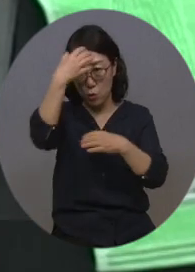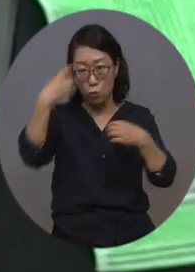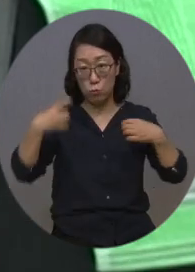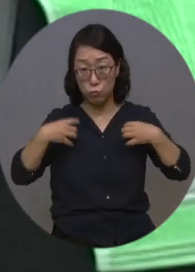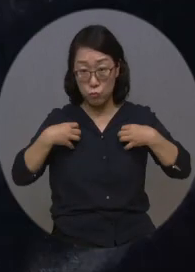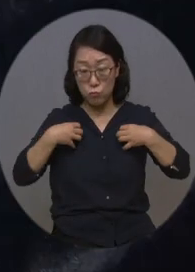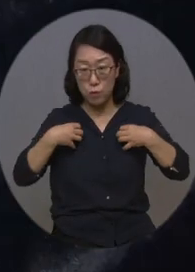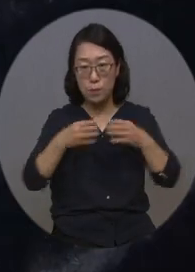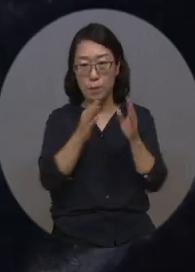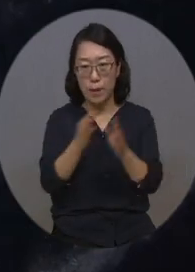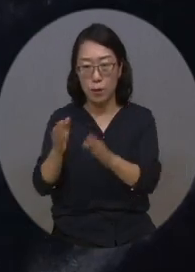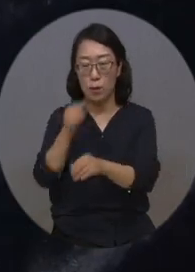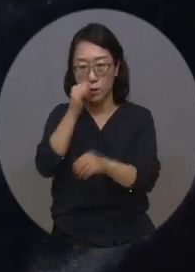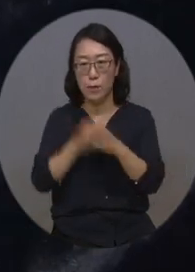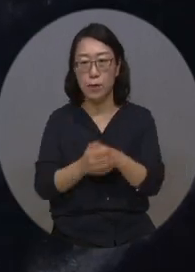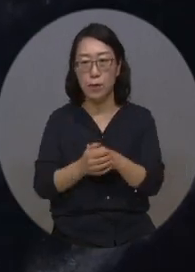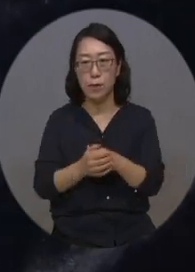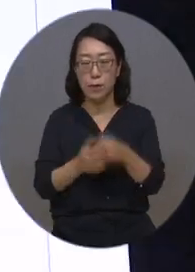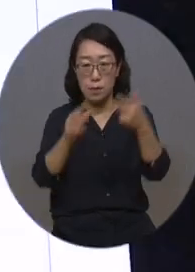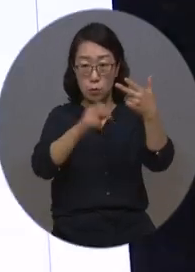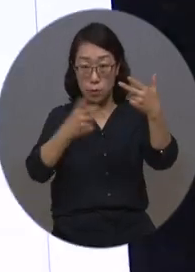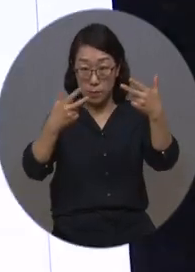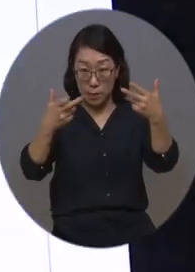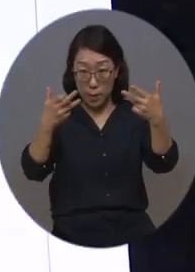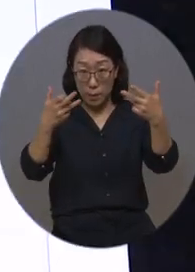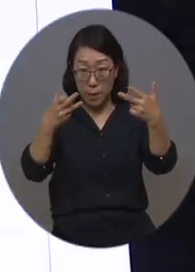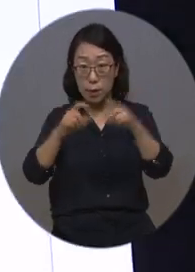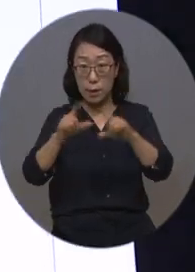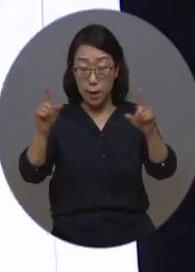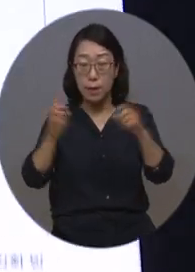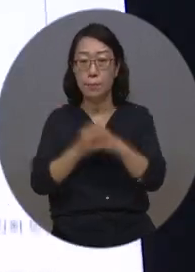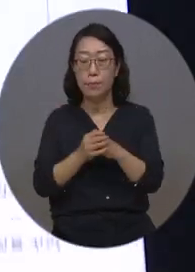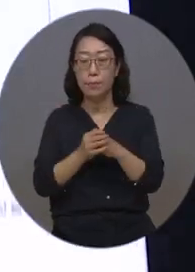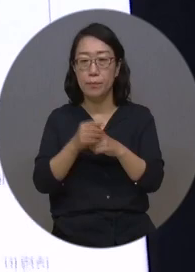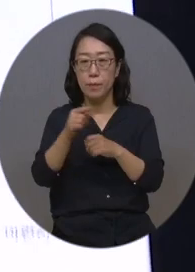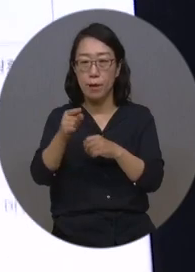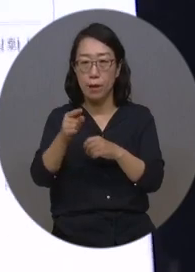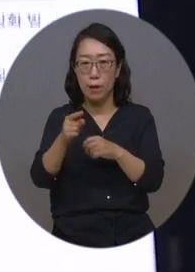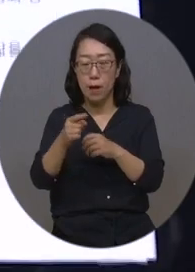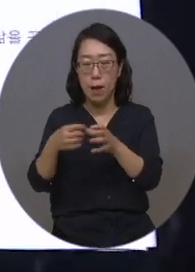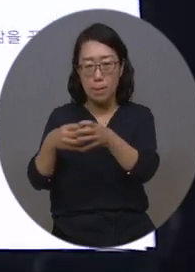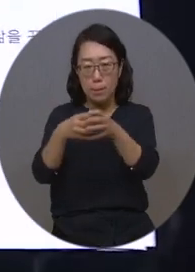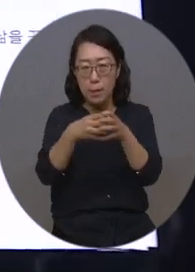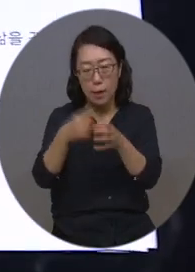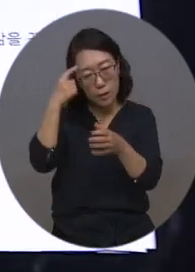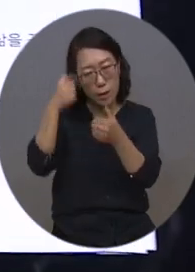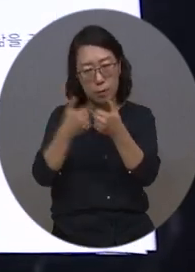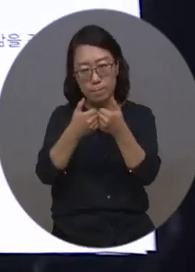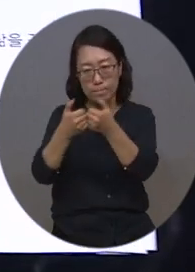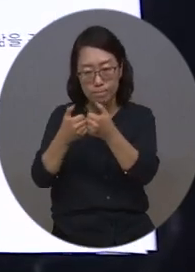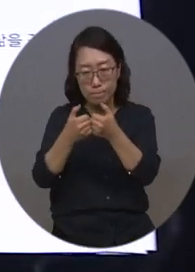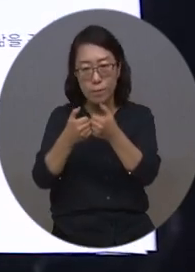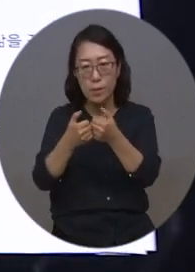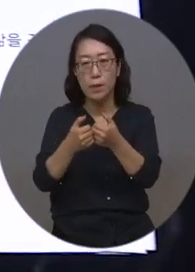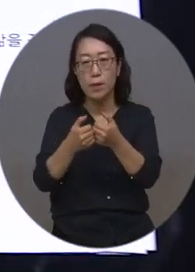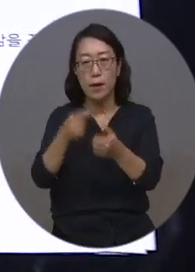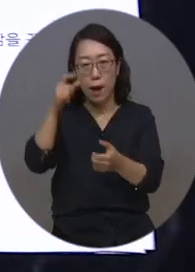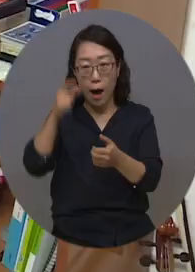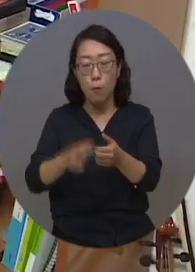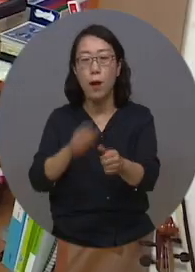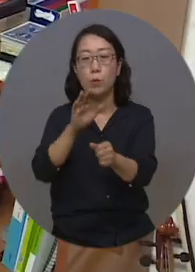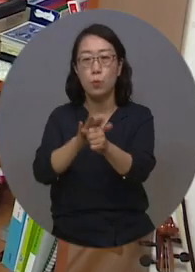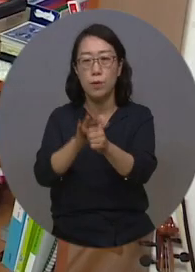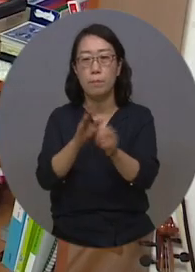추진합니다. 지난 13일 정부는 관계부처 합동으로 수립한 보호종류 아동 지원 강화 방안을 발표했습니다.